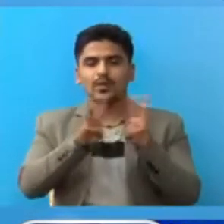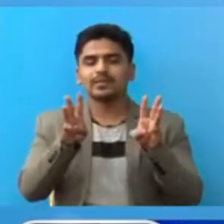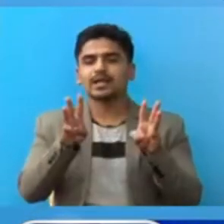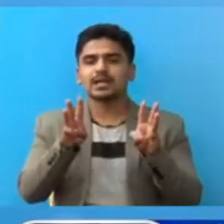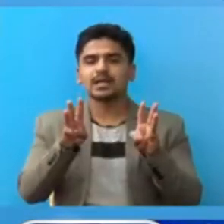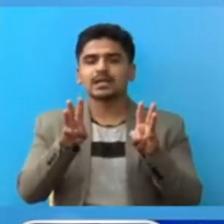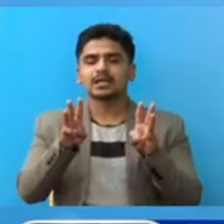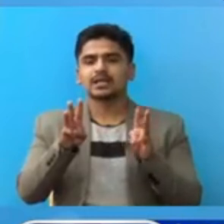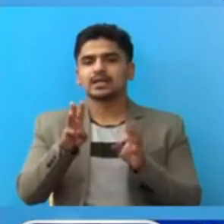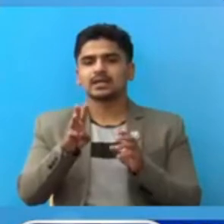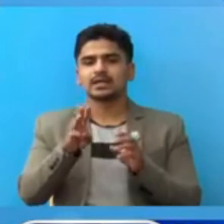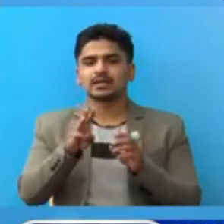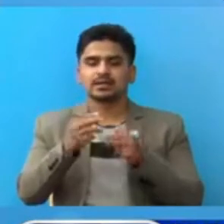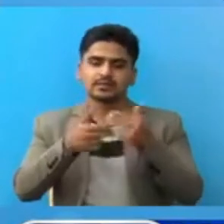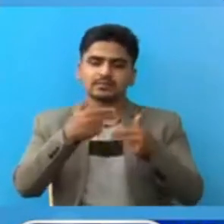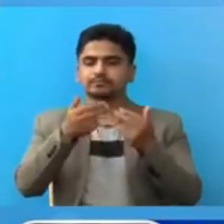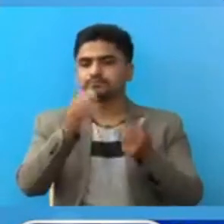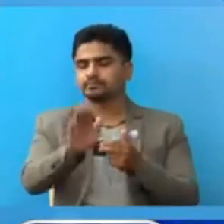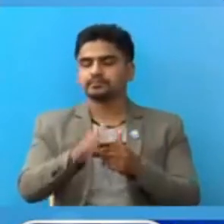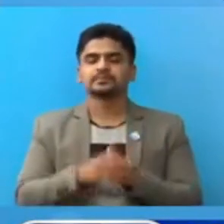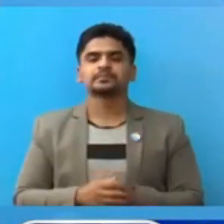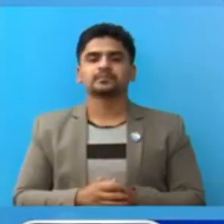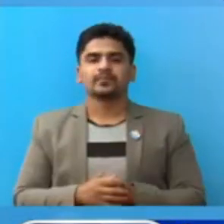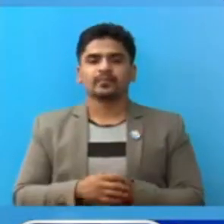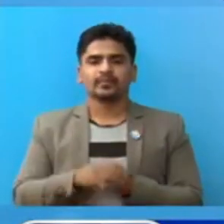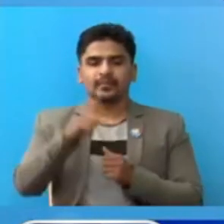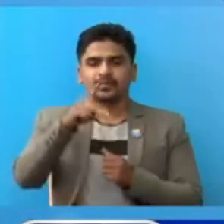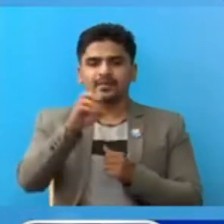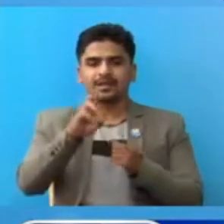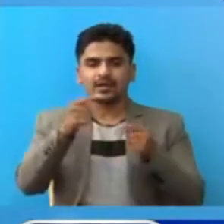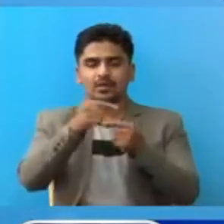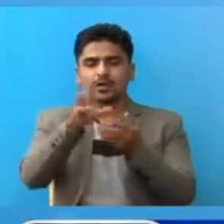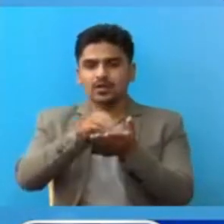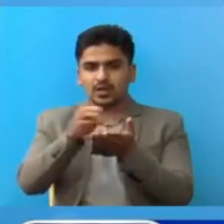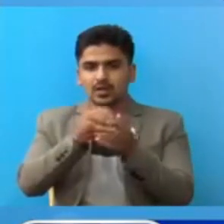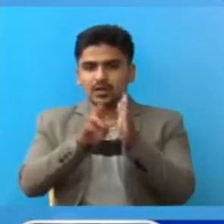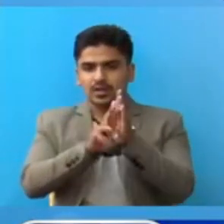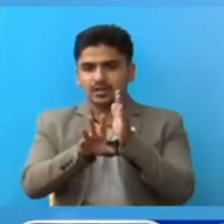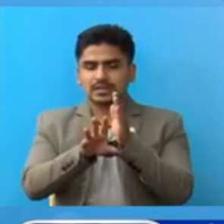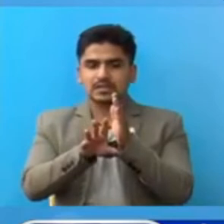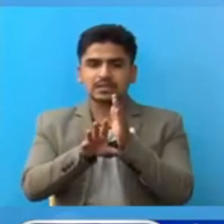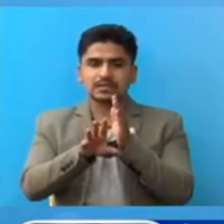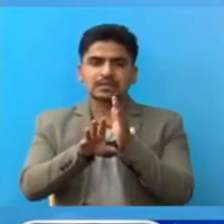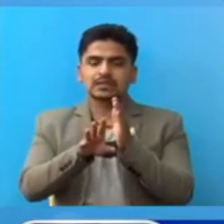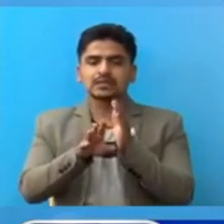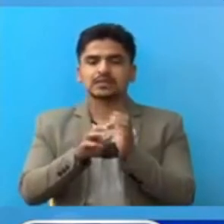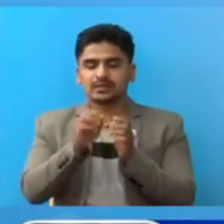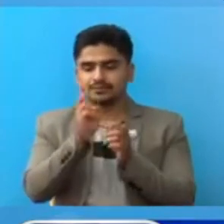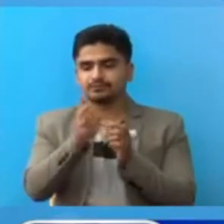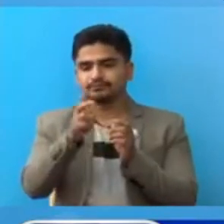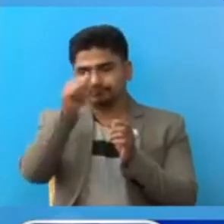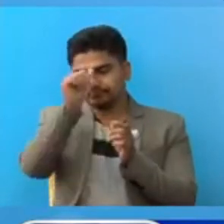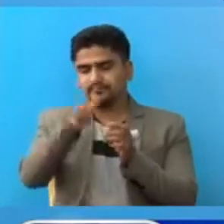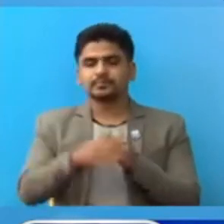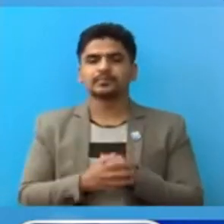चालू छा आटी पीशियर नमुना संकलन को नतिजा एस परकार